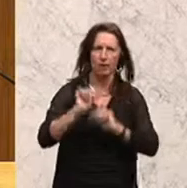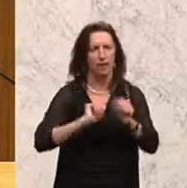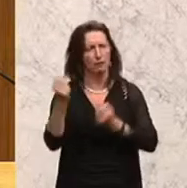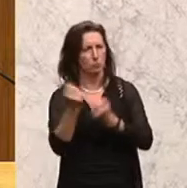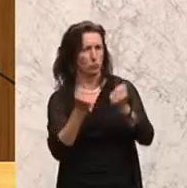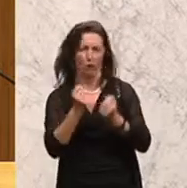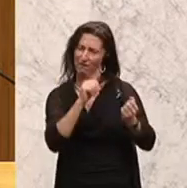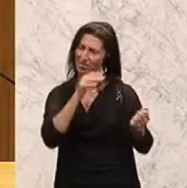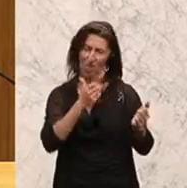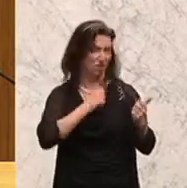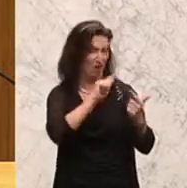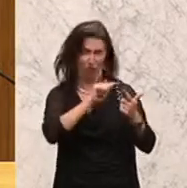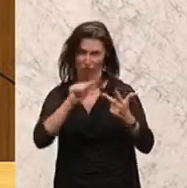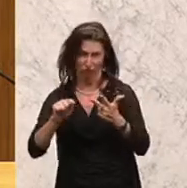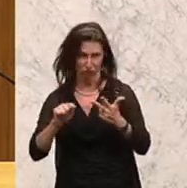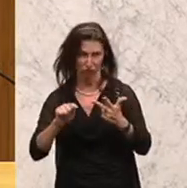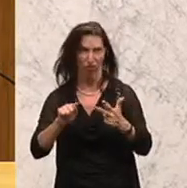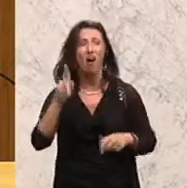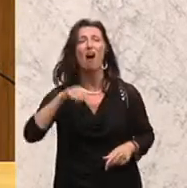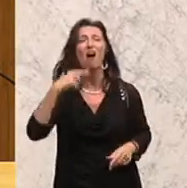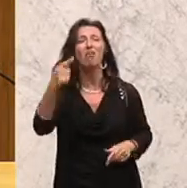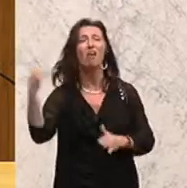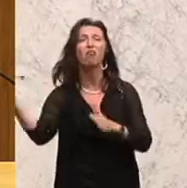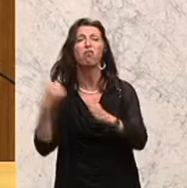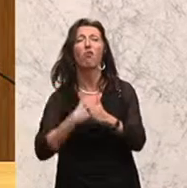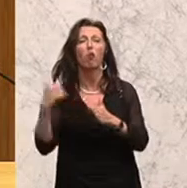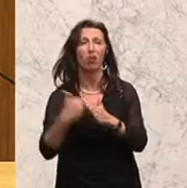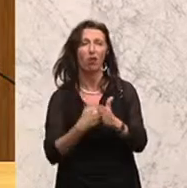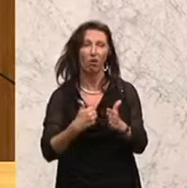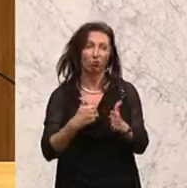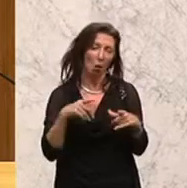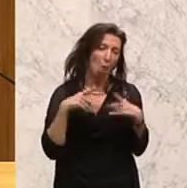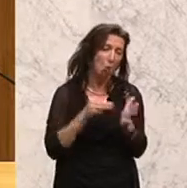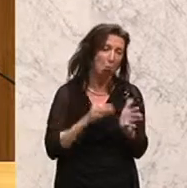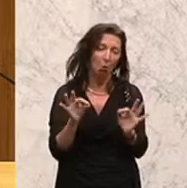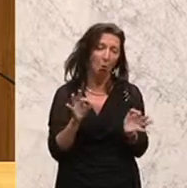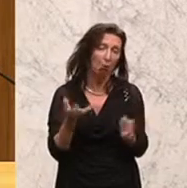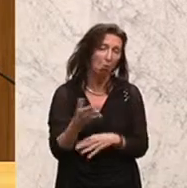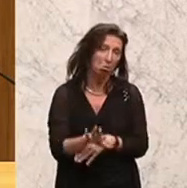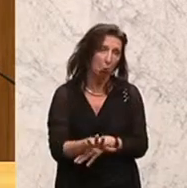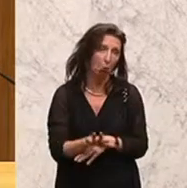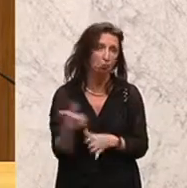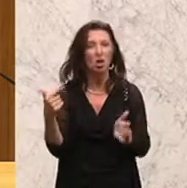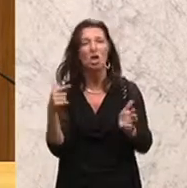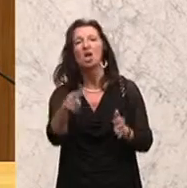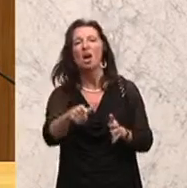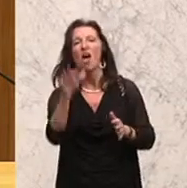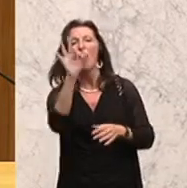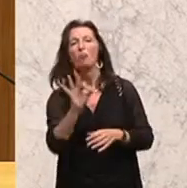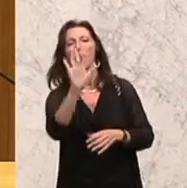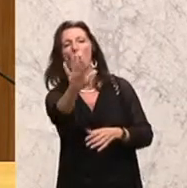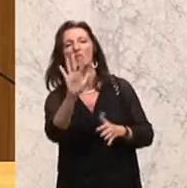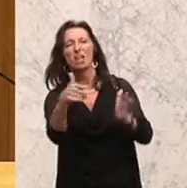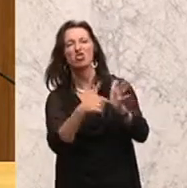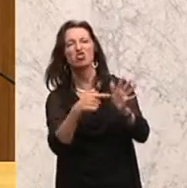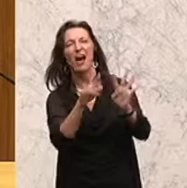dann werden Sie kommen, tot oder lebendig, zu Millionen über den Stacheldrahtzaun der FPÖ drüber, unten durch